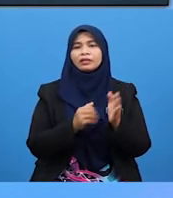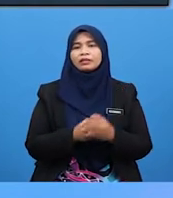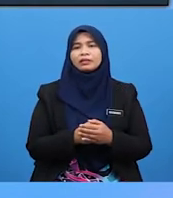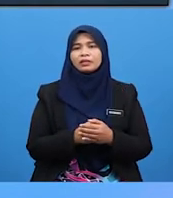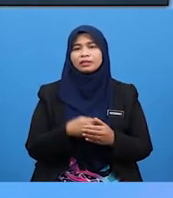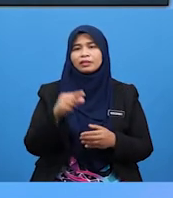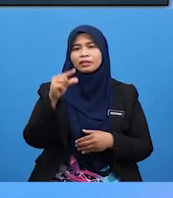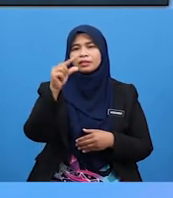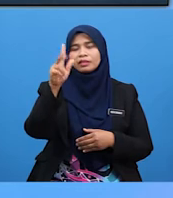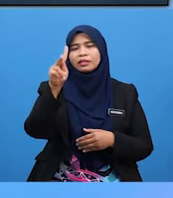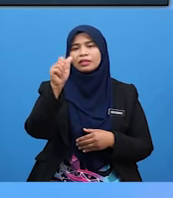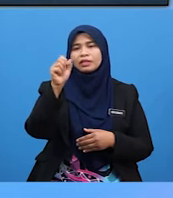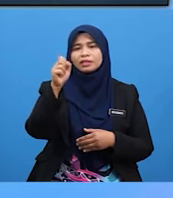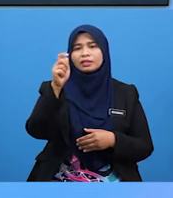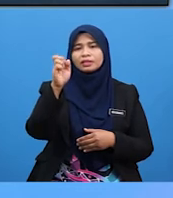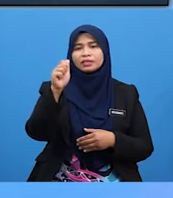Kastenet